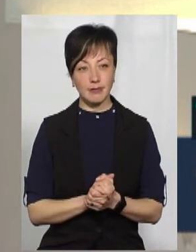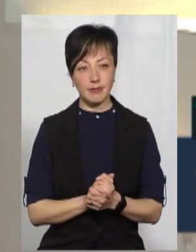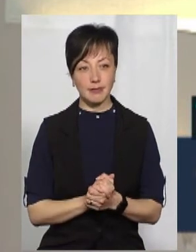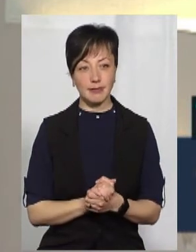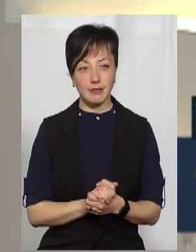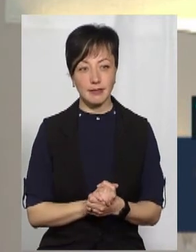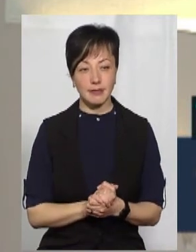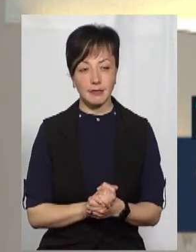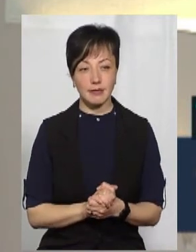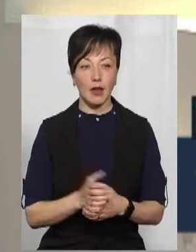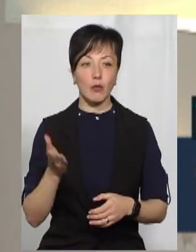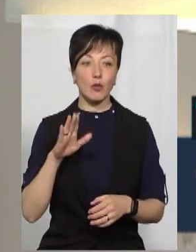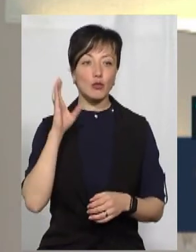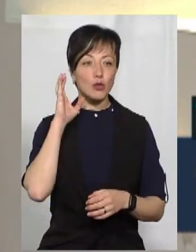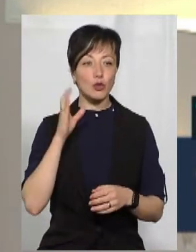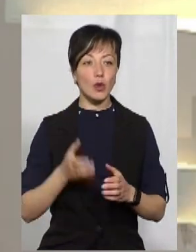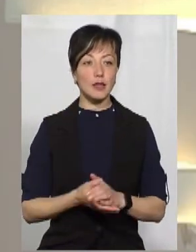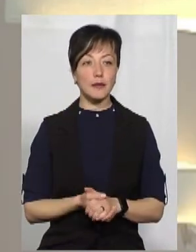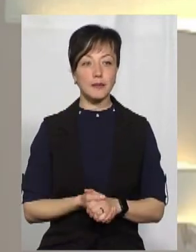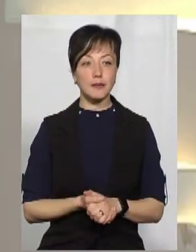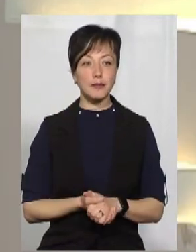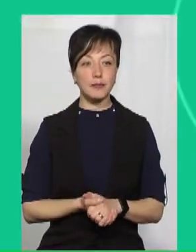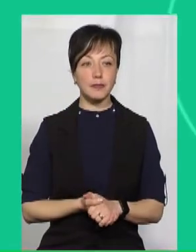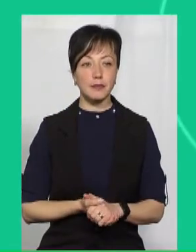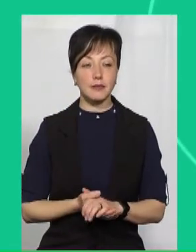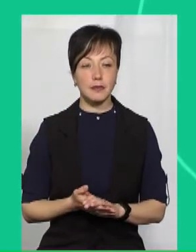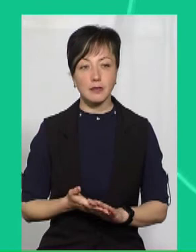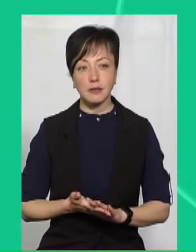Красицького. Можемо зараз послухати, що він нам сказав.